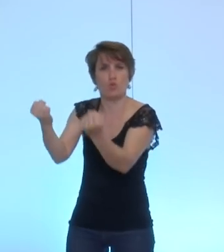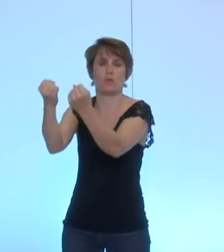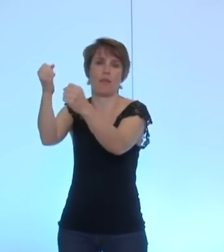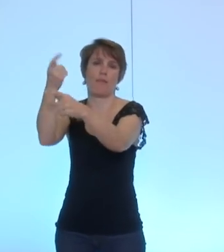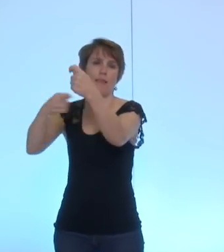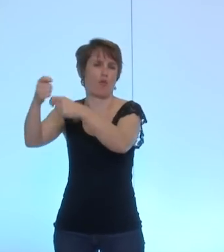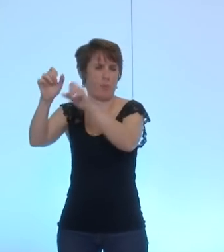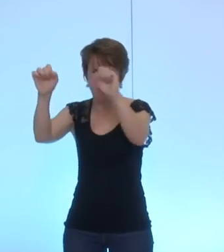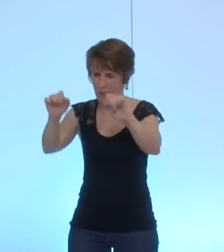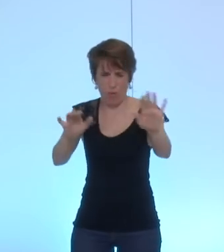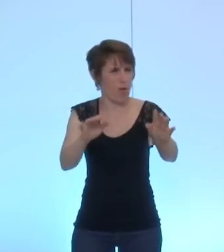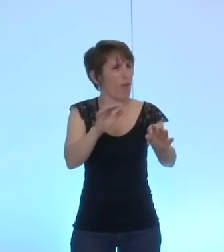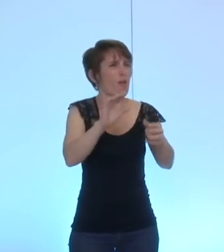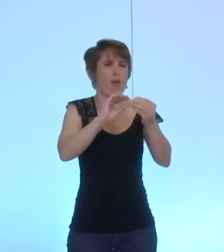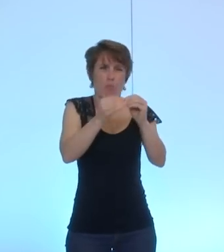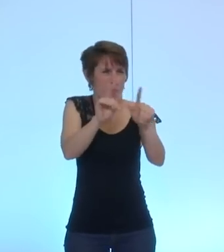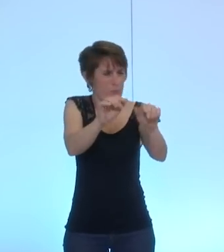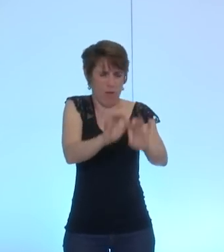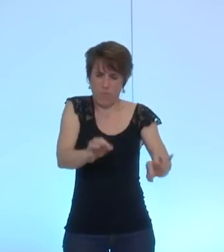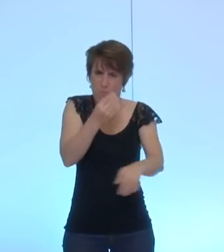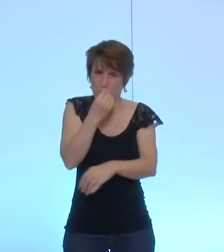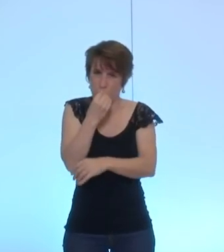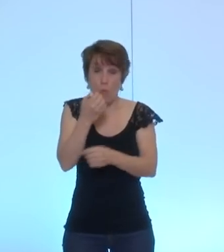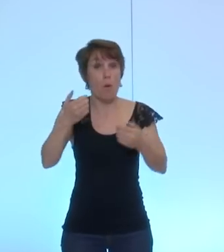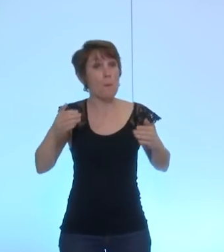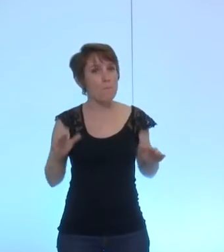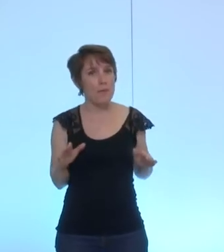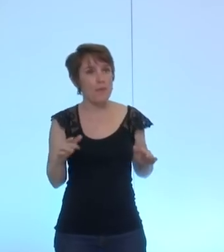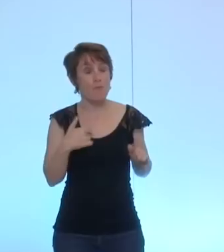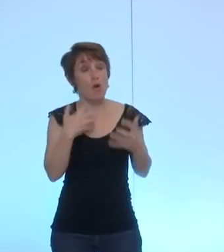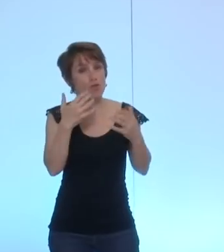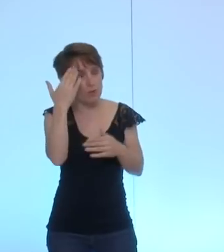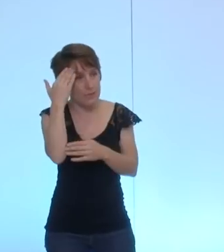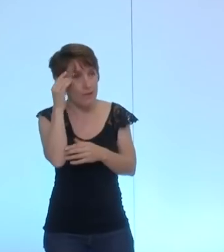ce n'est pas le cœur du sujet. Le cœur du sujet, c'est de savoir quelle est votre stratégie